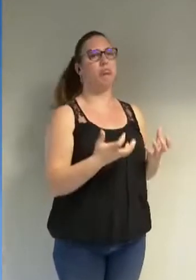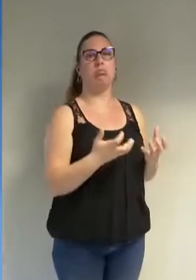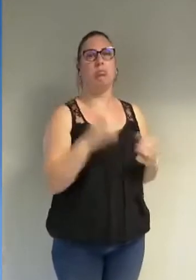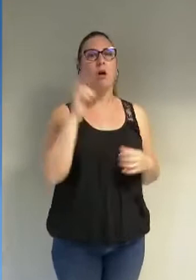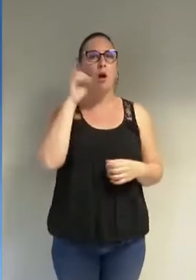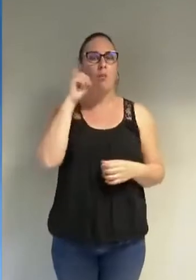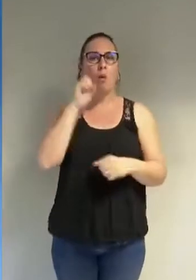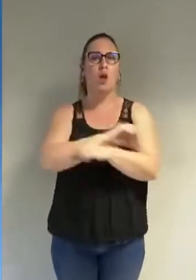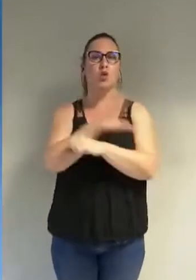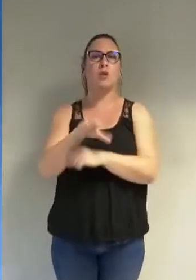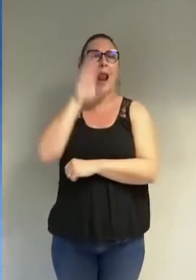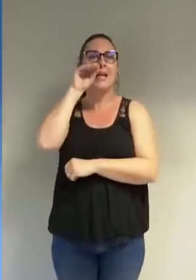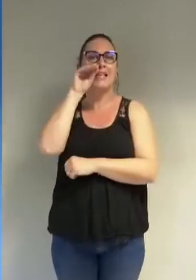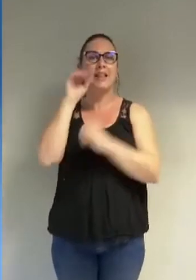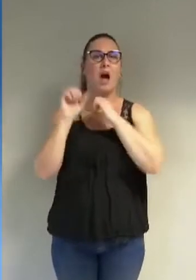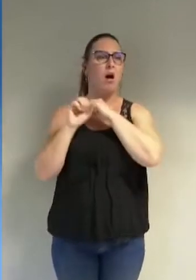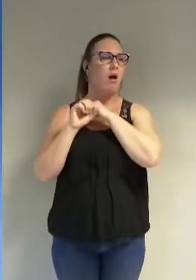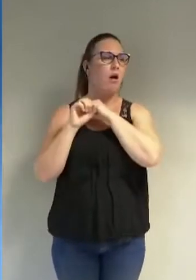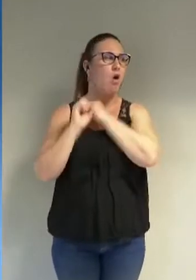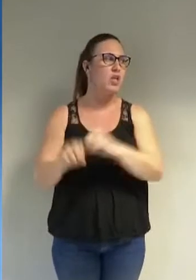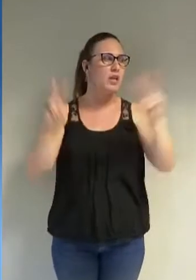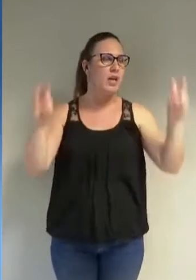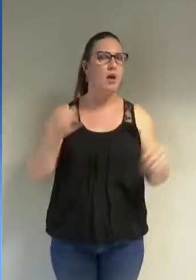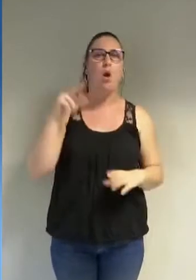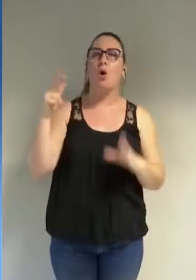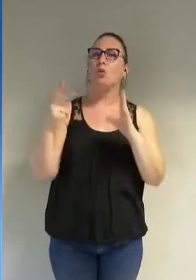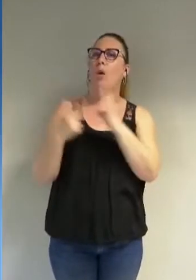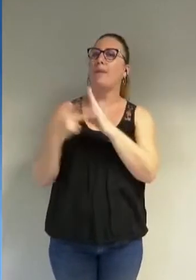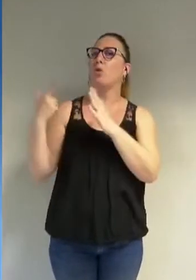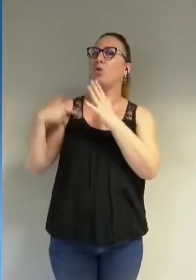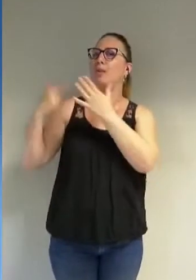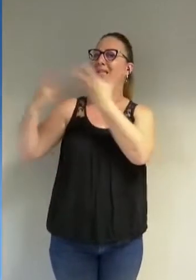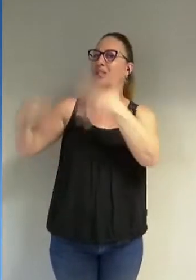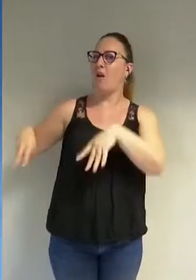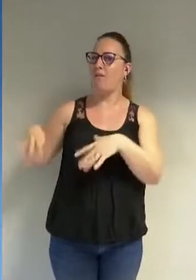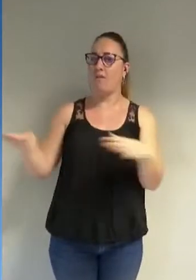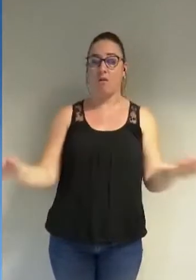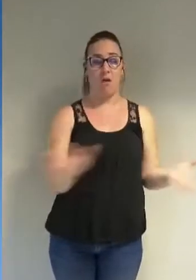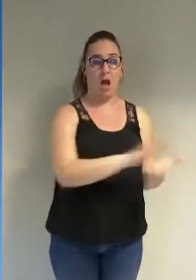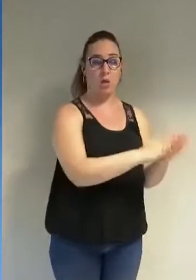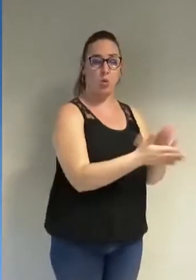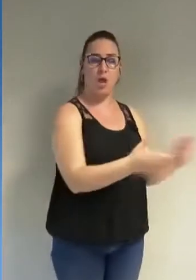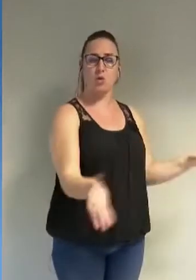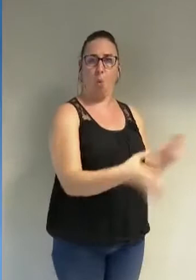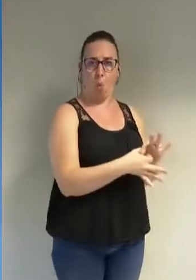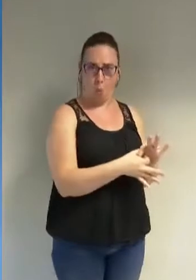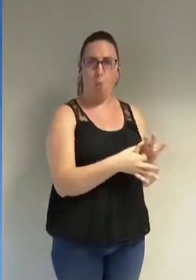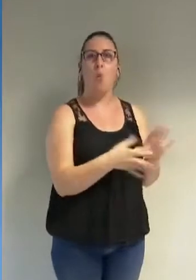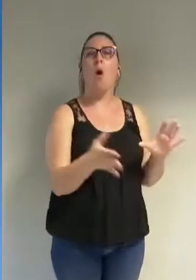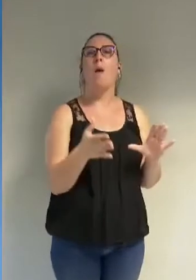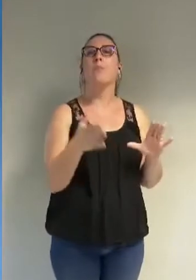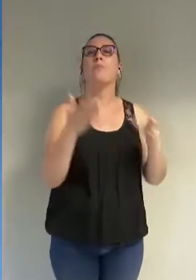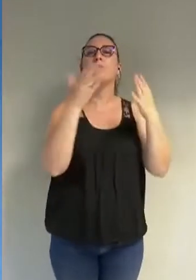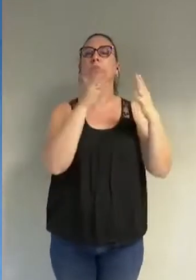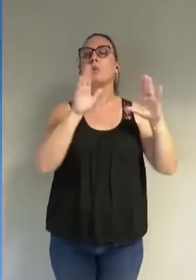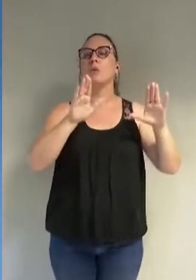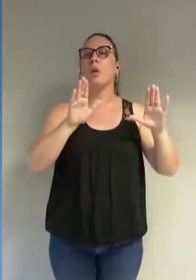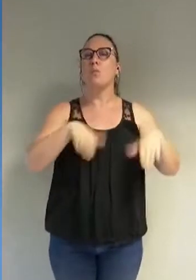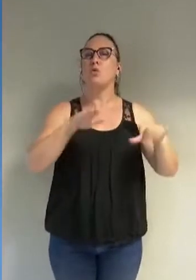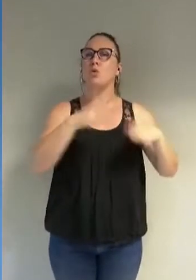canard enchaîné du 3 juillet 2019 l'association est partenaire entre autres des étudiants musulmans de France